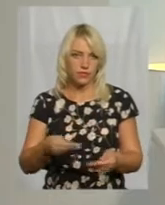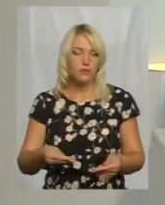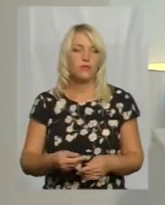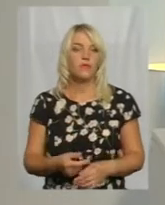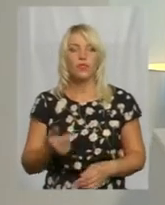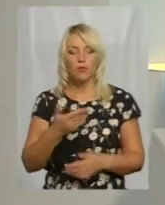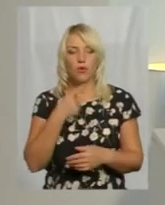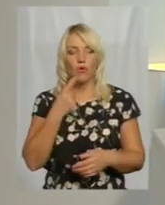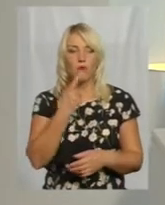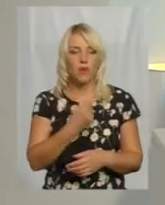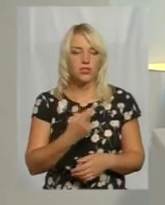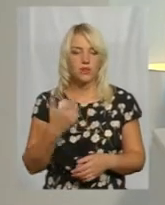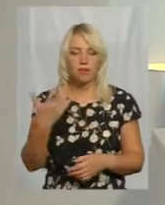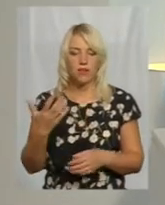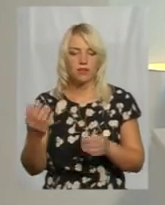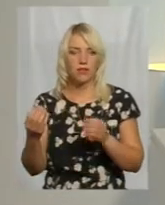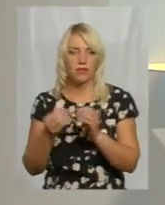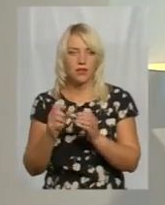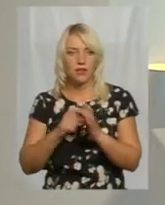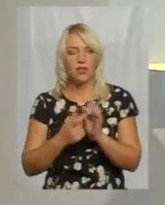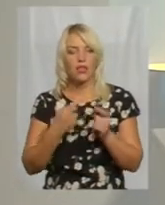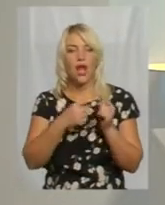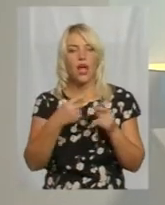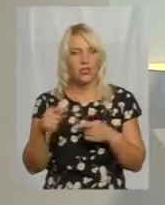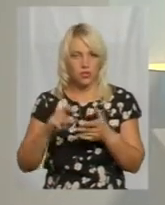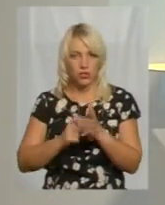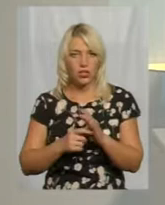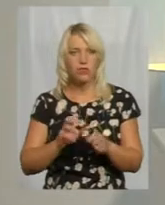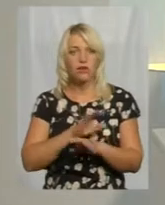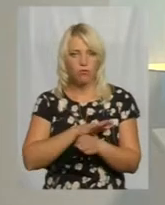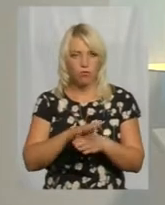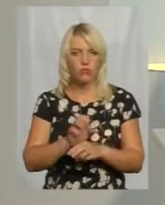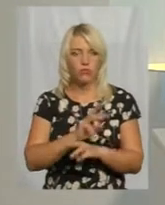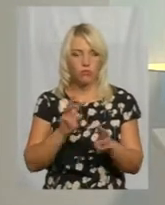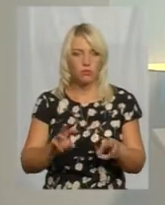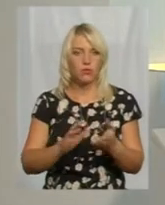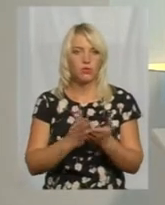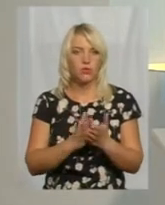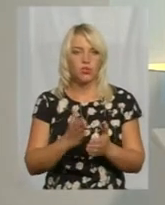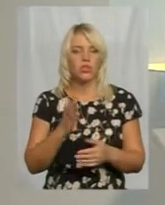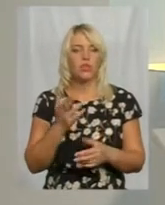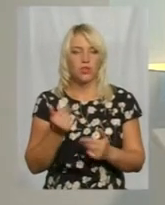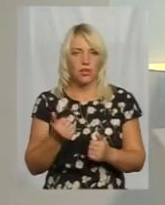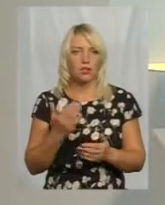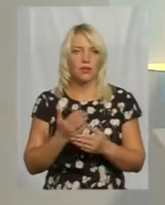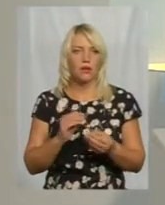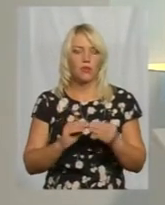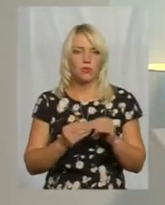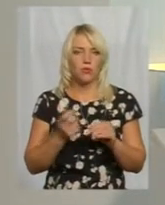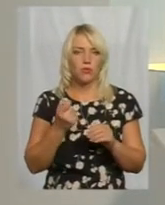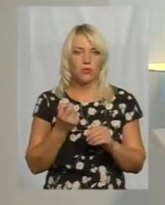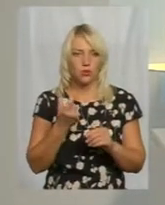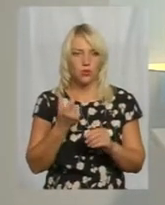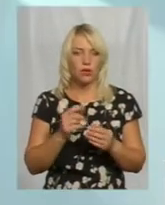перші, п'яті і десяті класи. А що до решти? Вони повністю забезпечені підручниками? Так. Трошки є проблема, по правді сказати, з